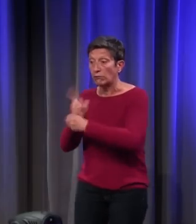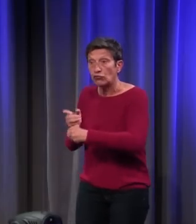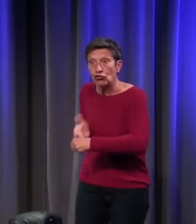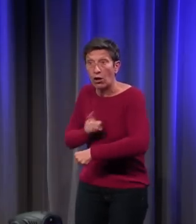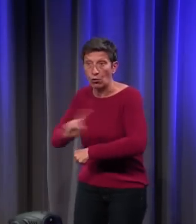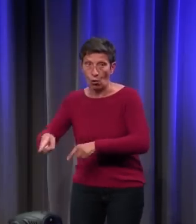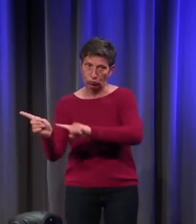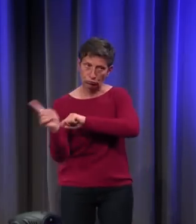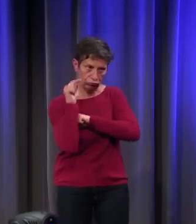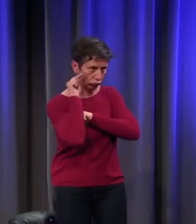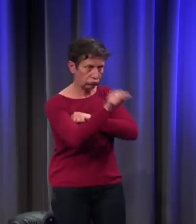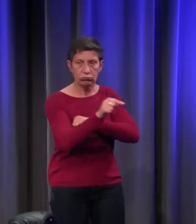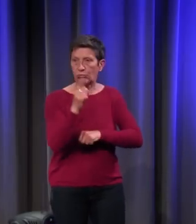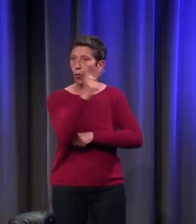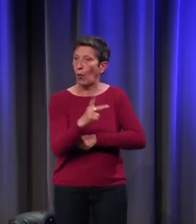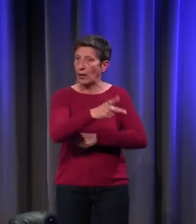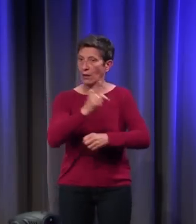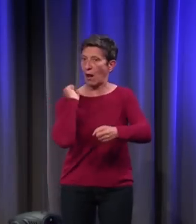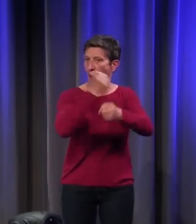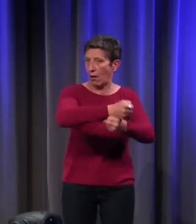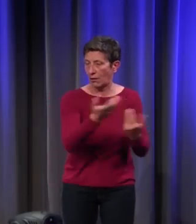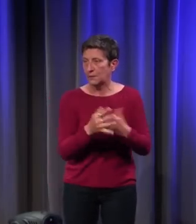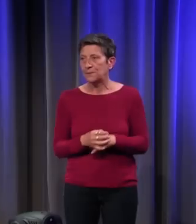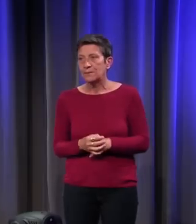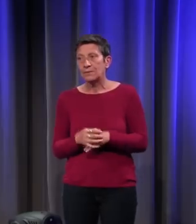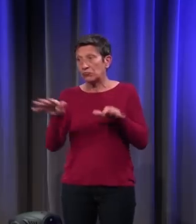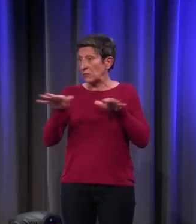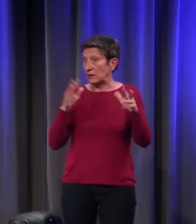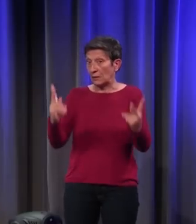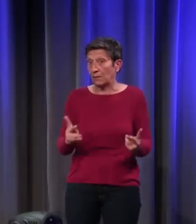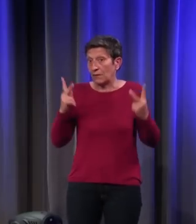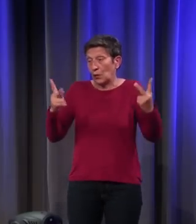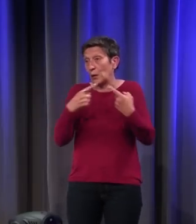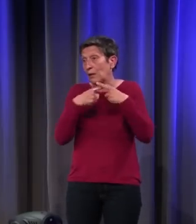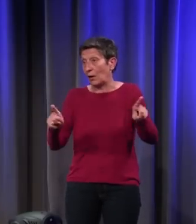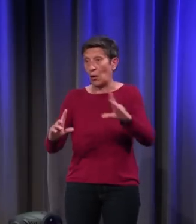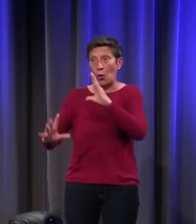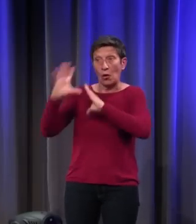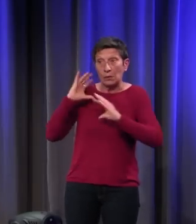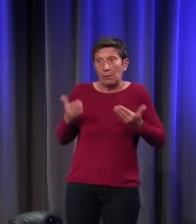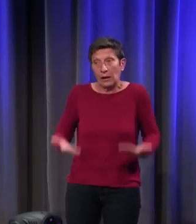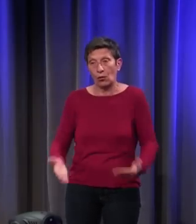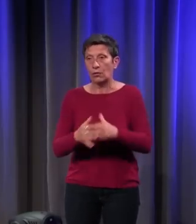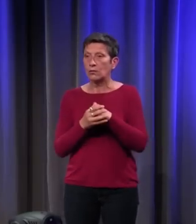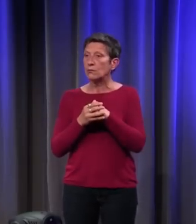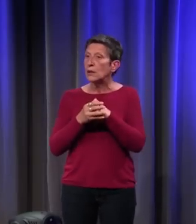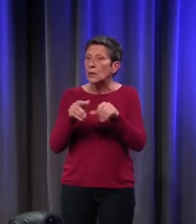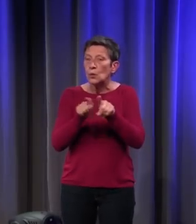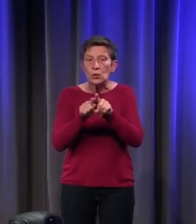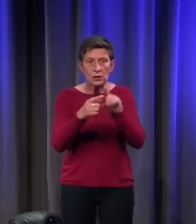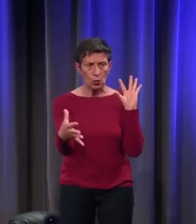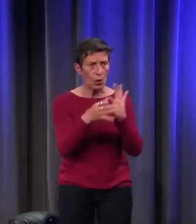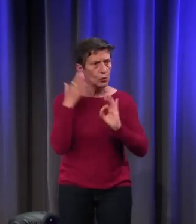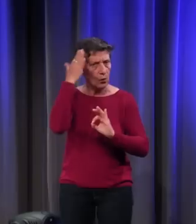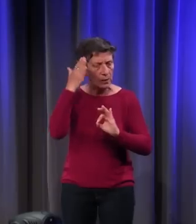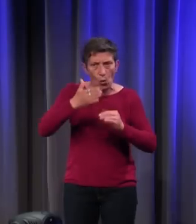va être condamné. Donc, des systèmes de valeurs différents des nôtres et au fond, une proximité avec l'animal beaucoup plus